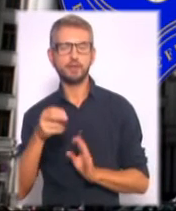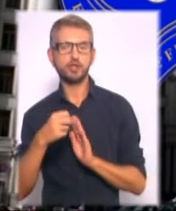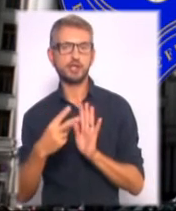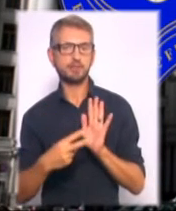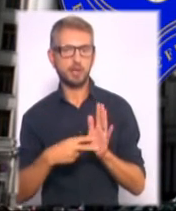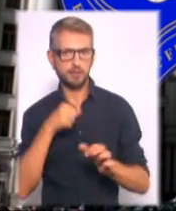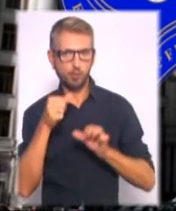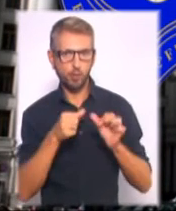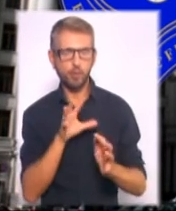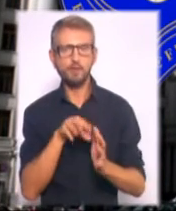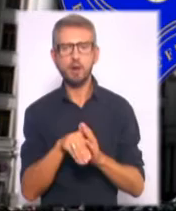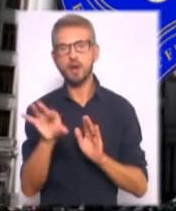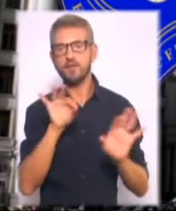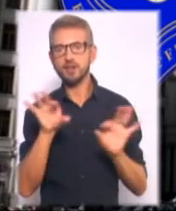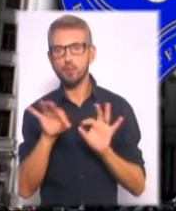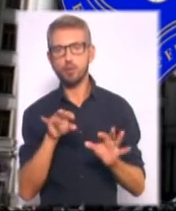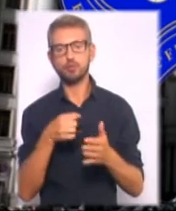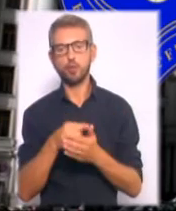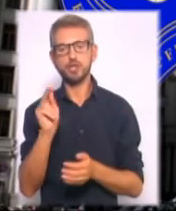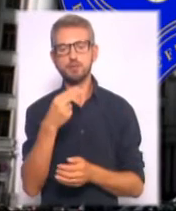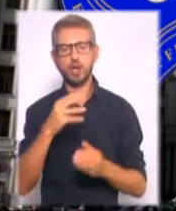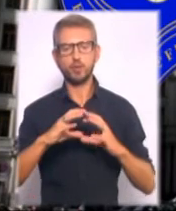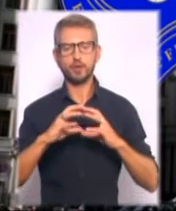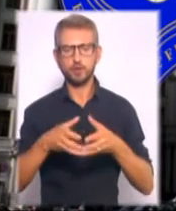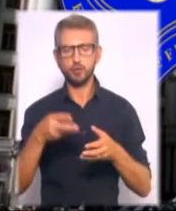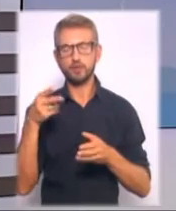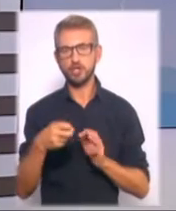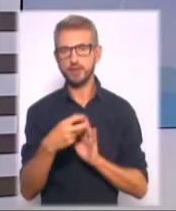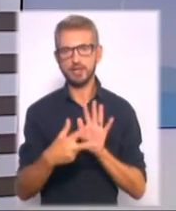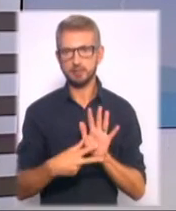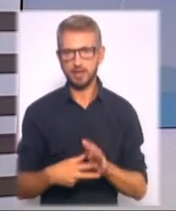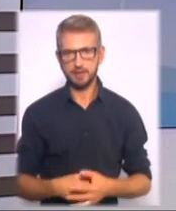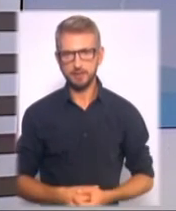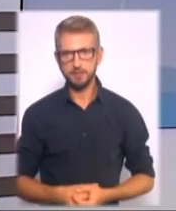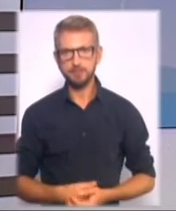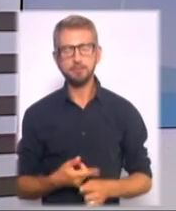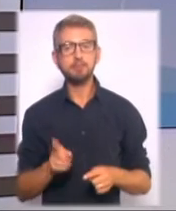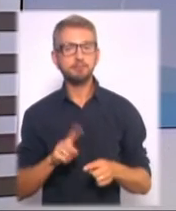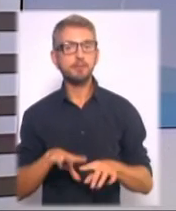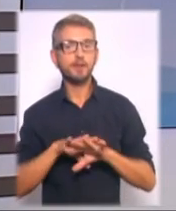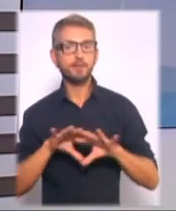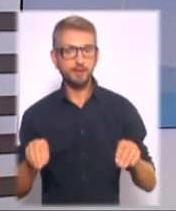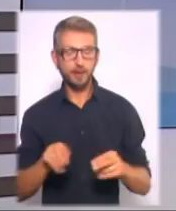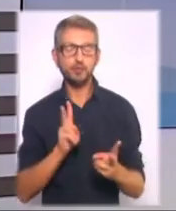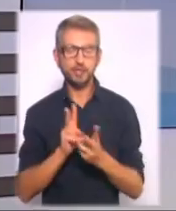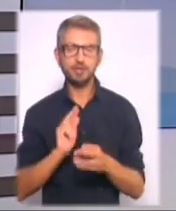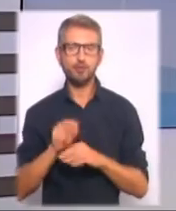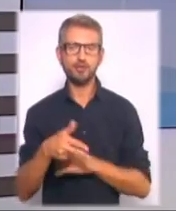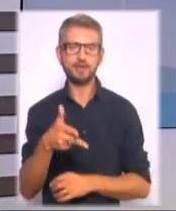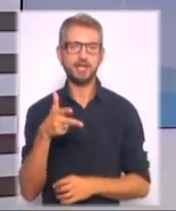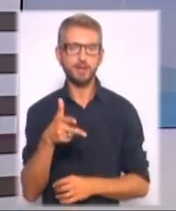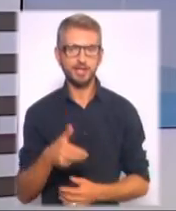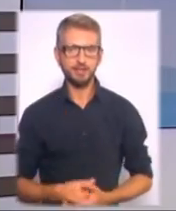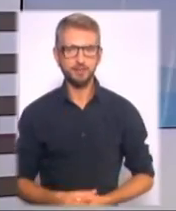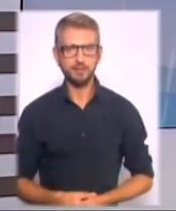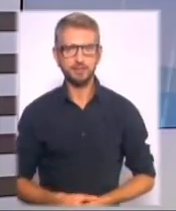року в рамках відбору до Чемпіонату світу 2018. Ну що ж, на часі це все. Залишайтеся на телеканалі